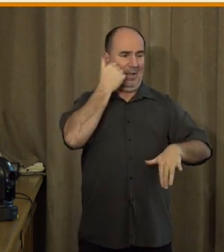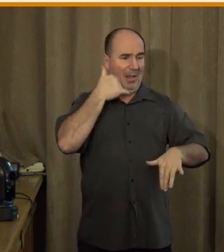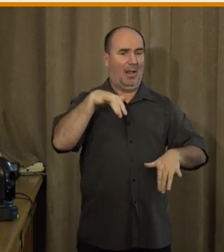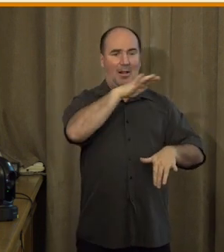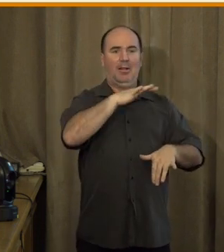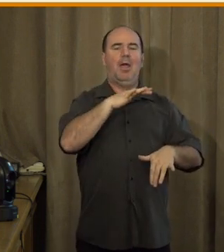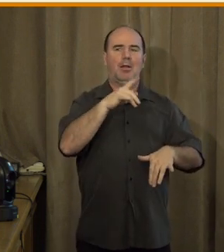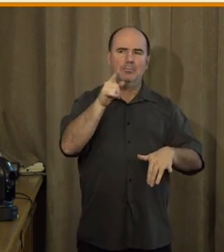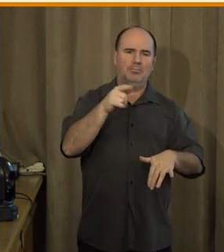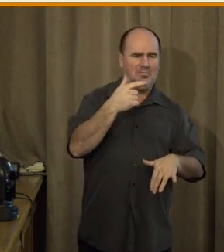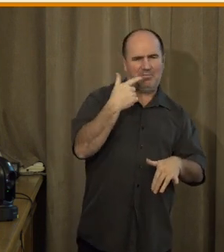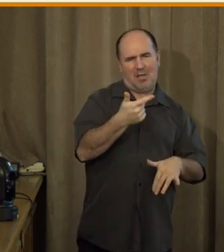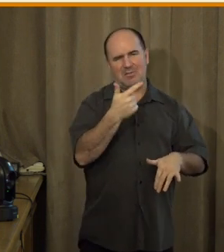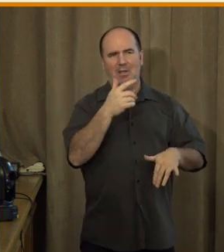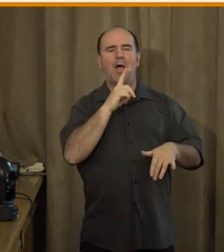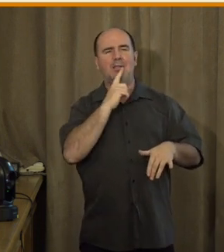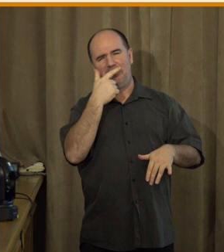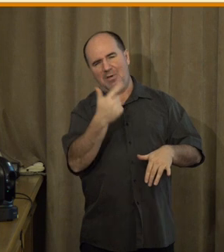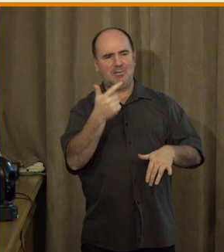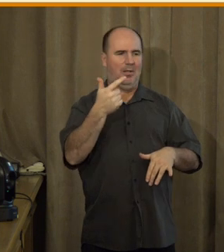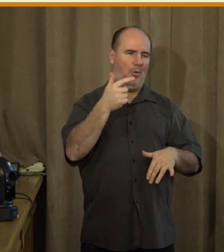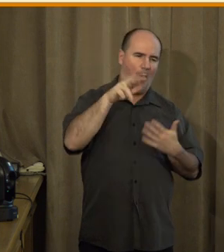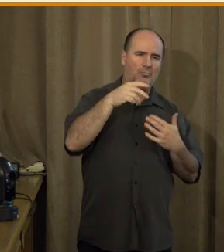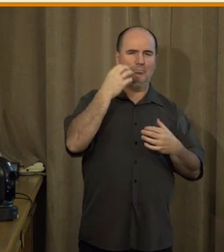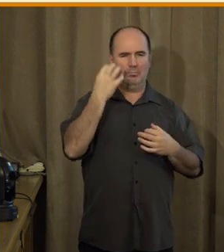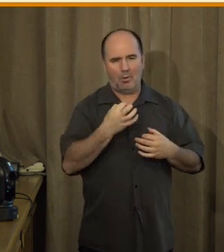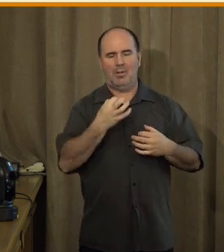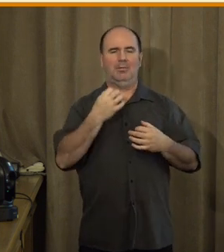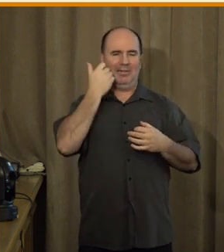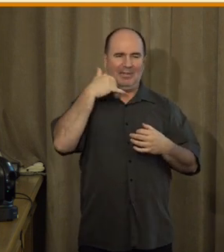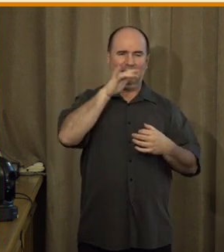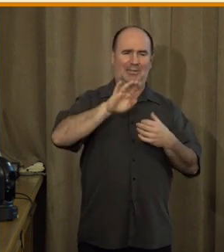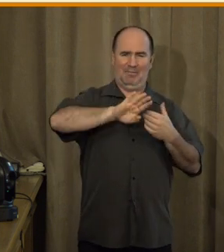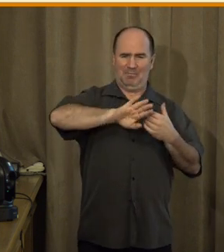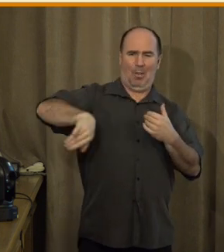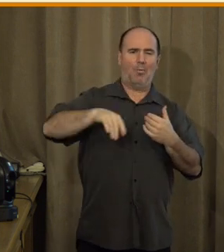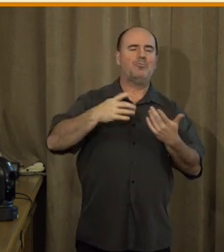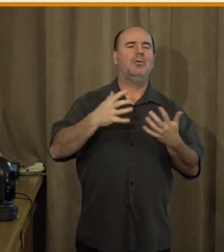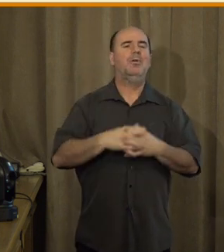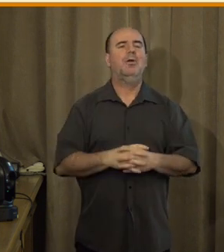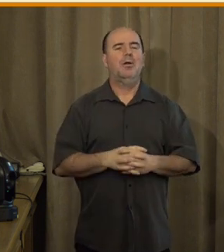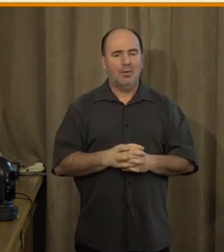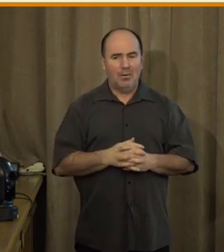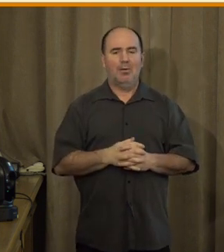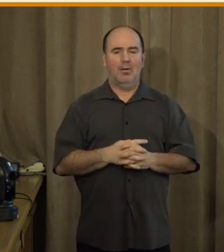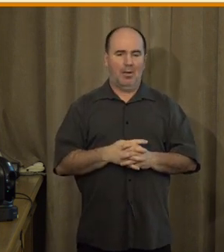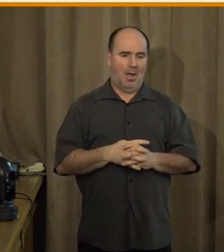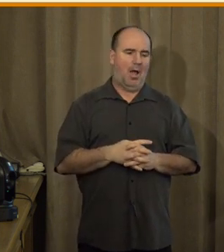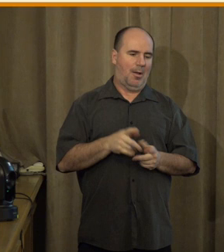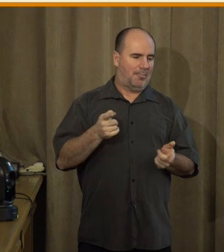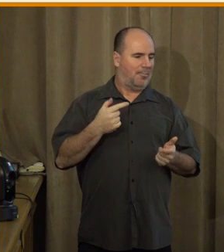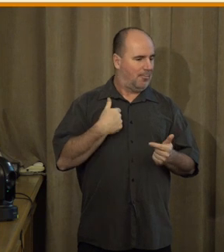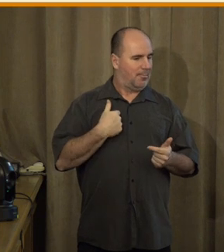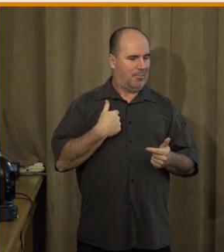vyloučených. Pokud se díváme na index digitální ekonomiky a společnosti, tady jsme brali v potaz ten